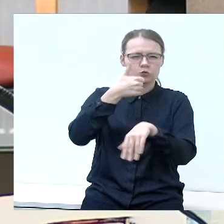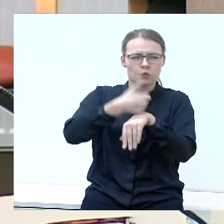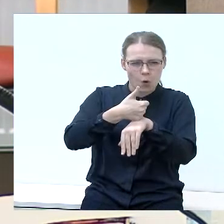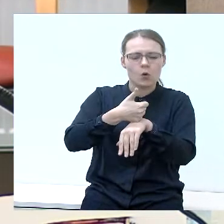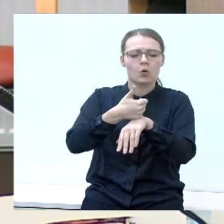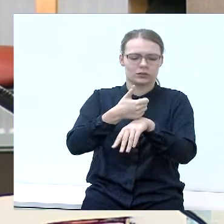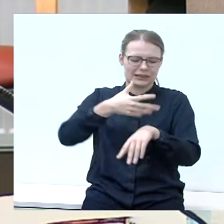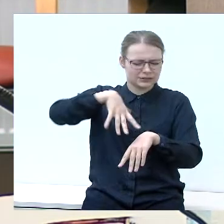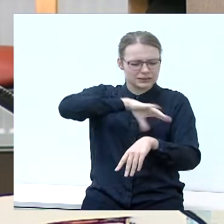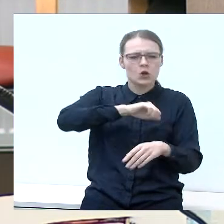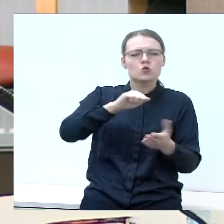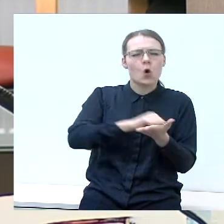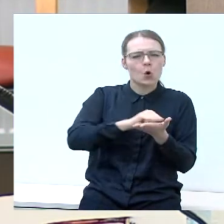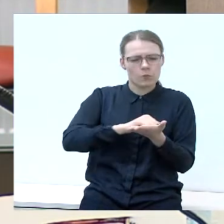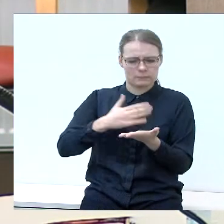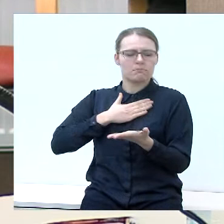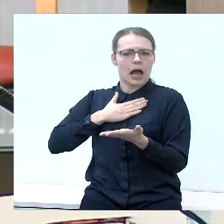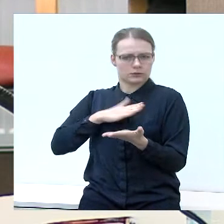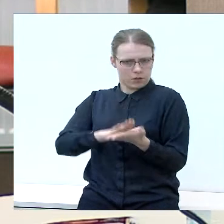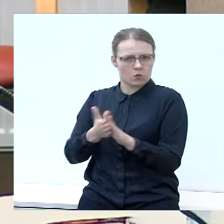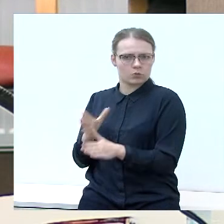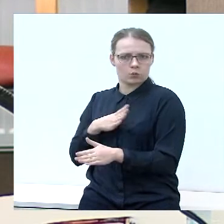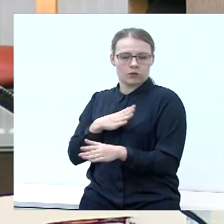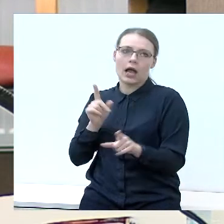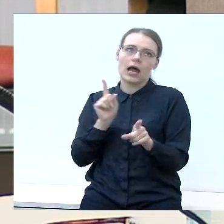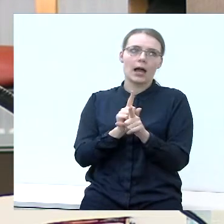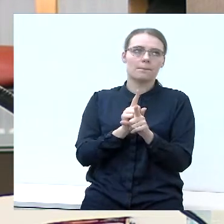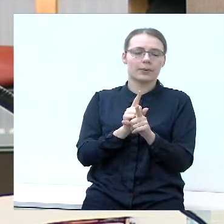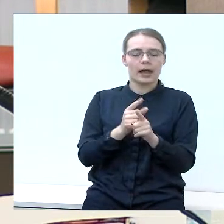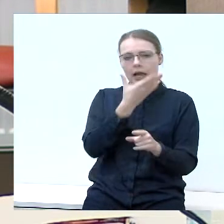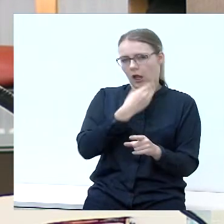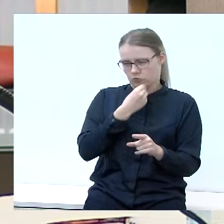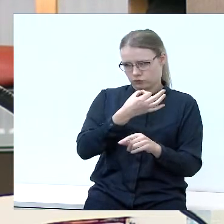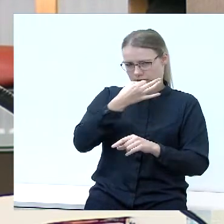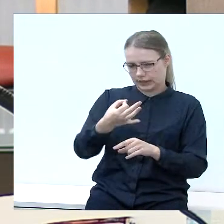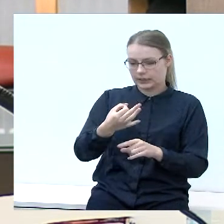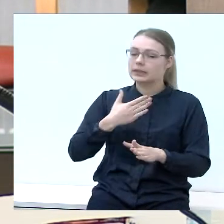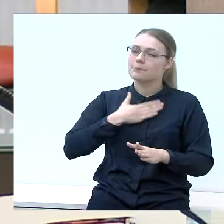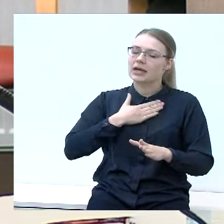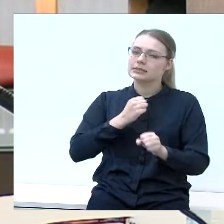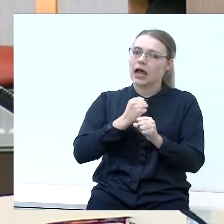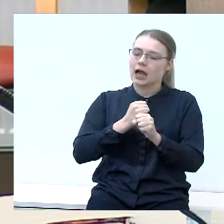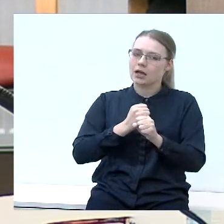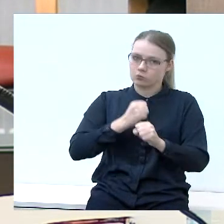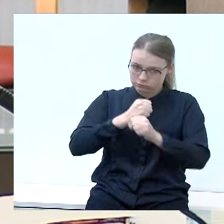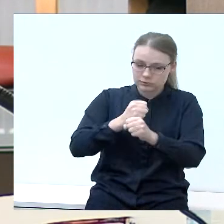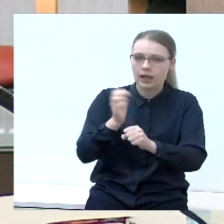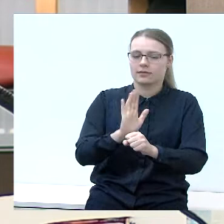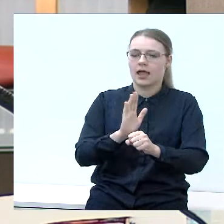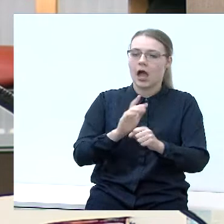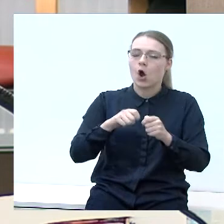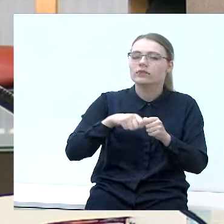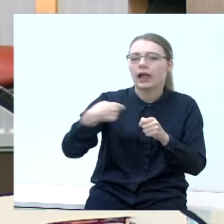visa dokumentacija yra parengta praėtoje kadencijo ir būtų atiškiau sakyti, kad mes tęsime darbus, vietoj to, kad sako, mes